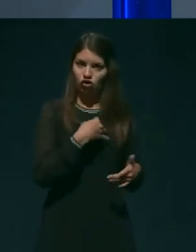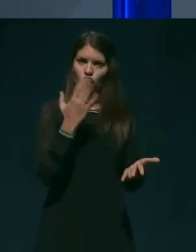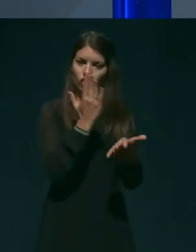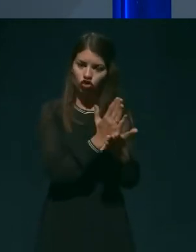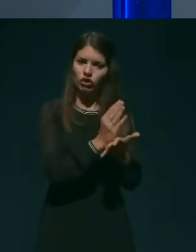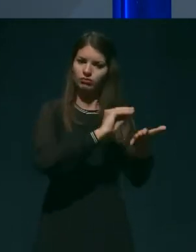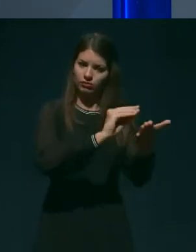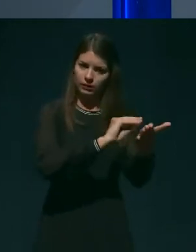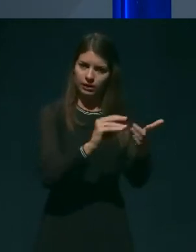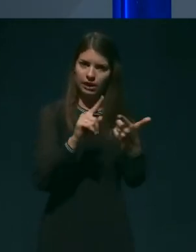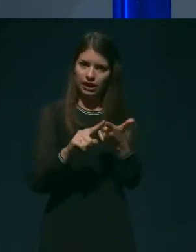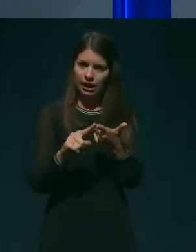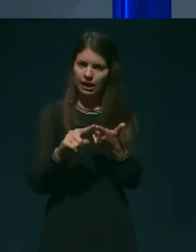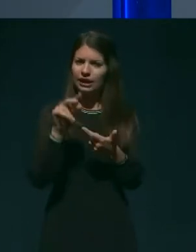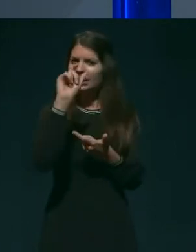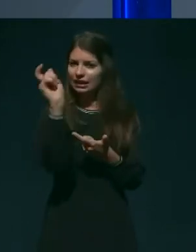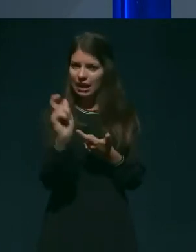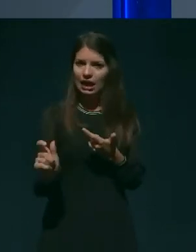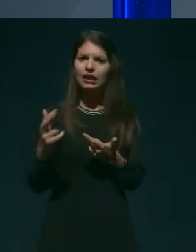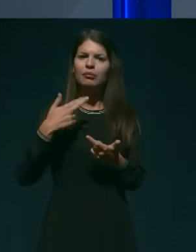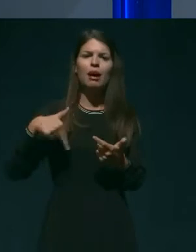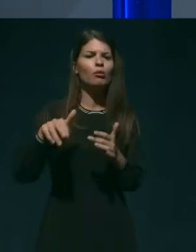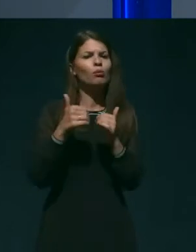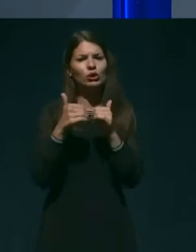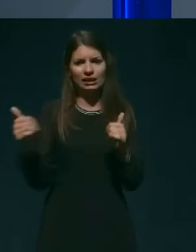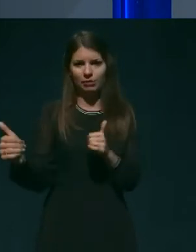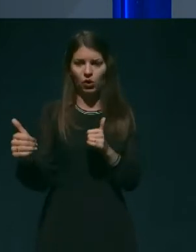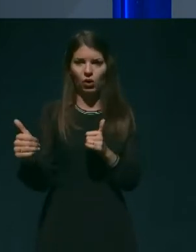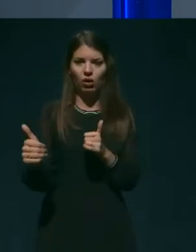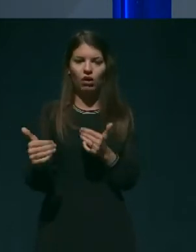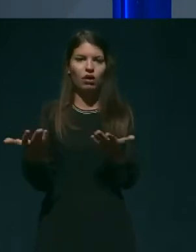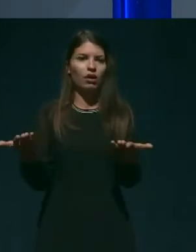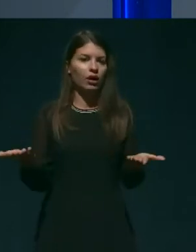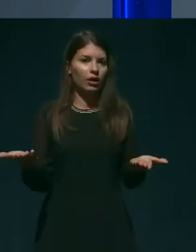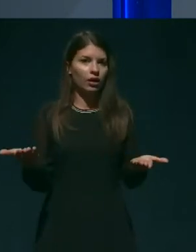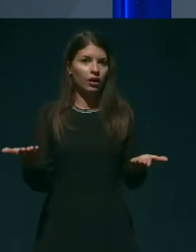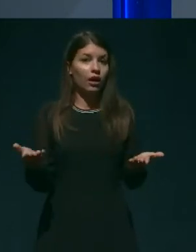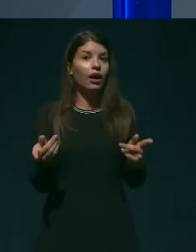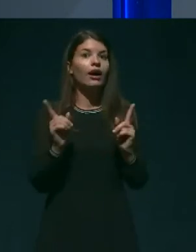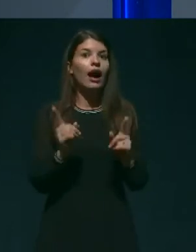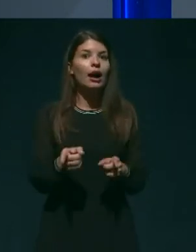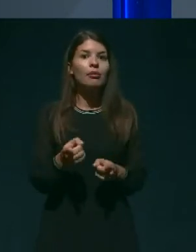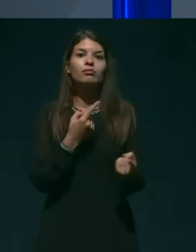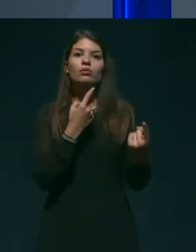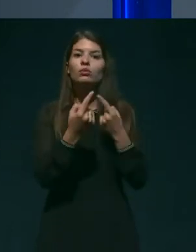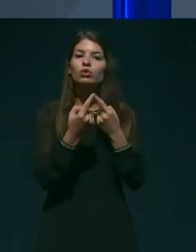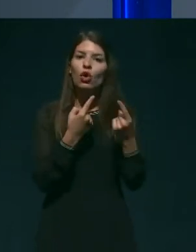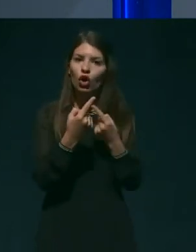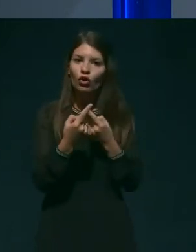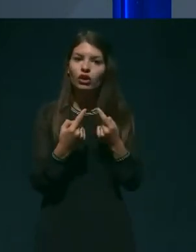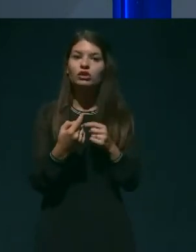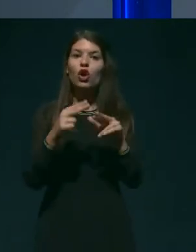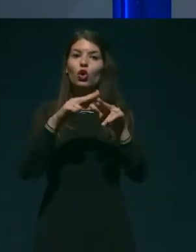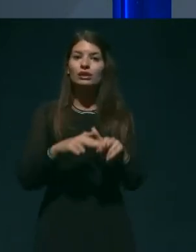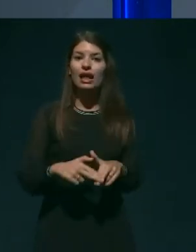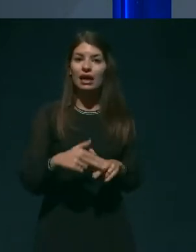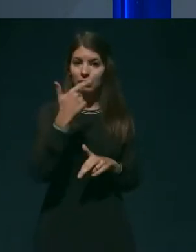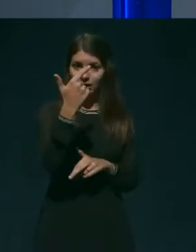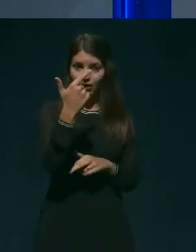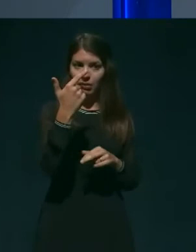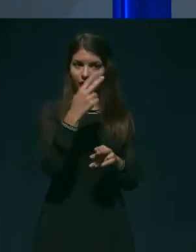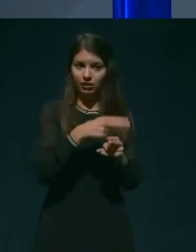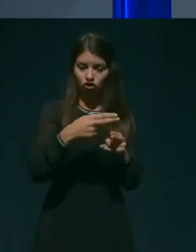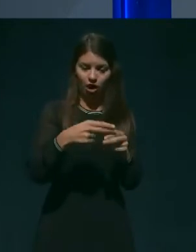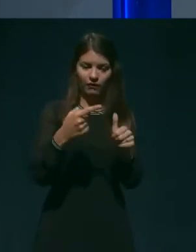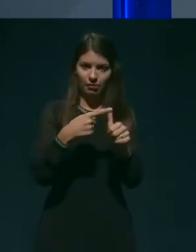za Italijo veljajo posebne specifike. Kako daleč pa je z dogovorom, se pravi, z obema drugima sosedama, torej z Mačarsko in